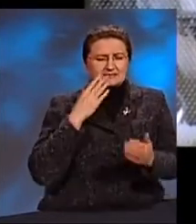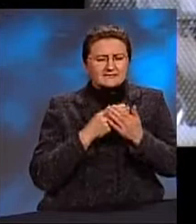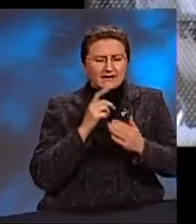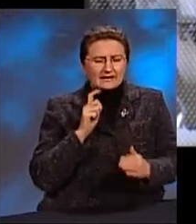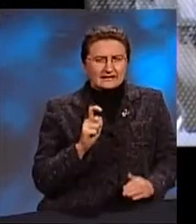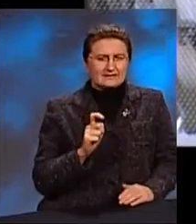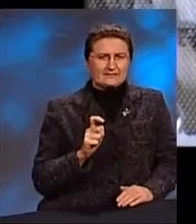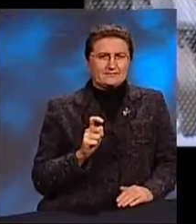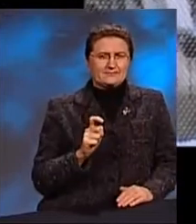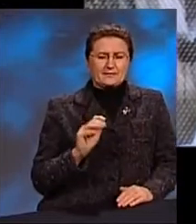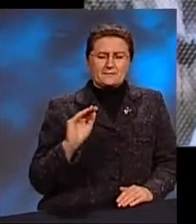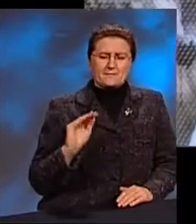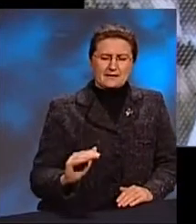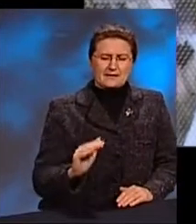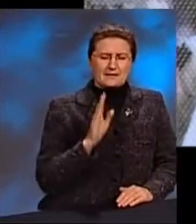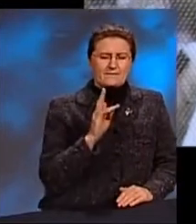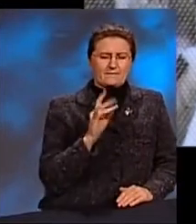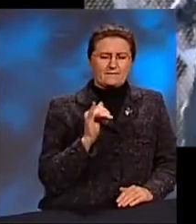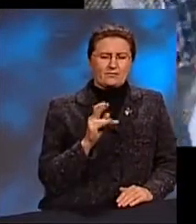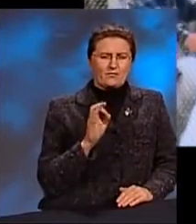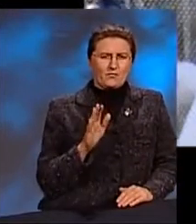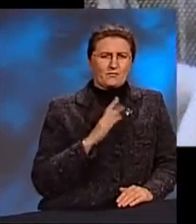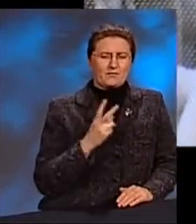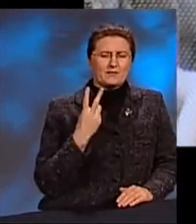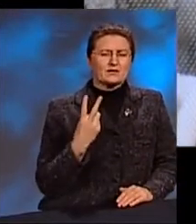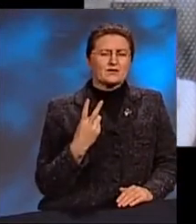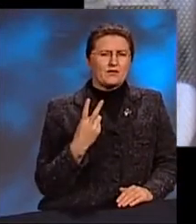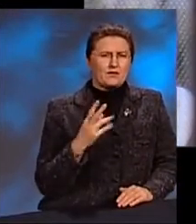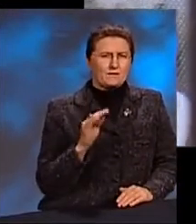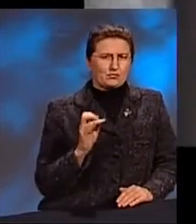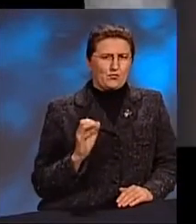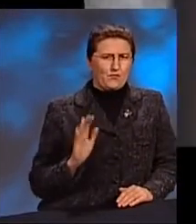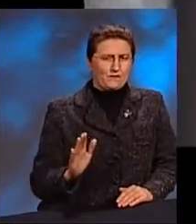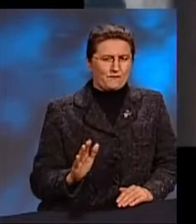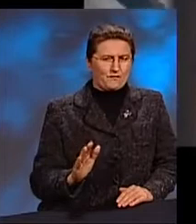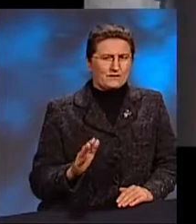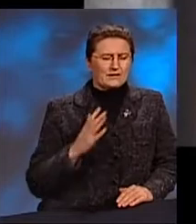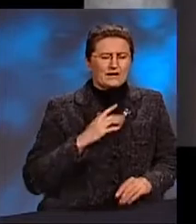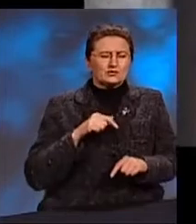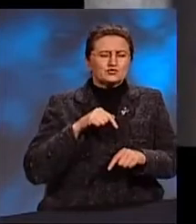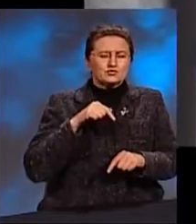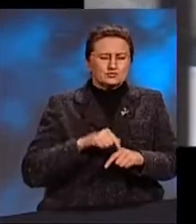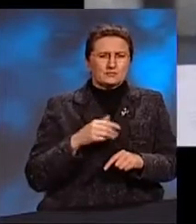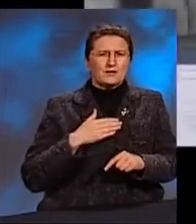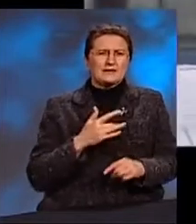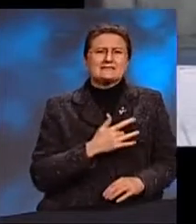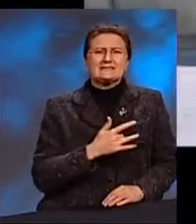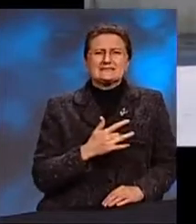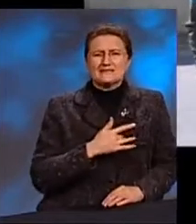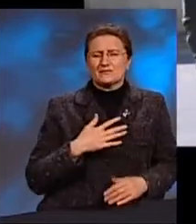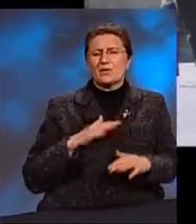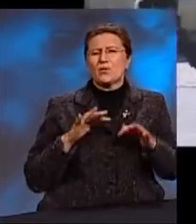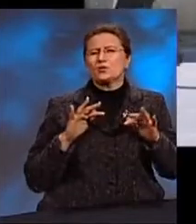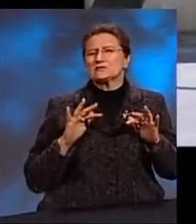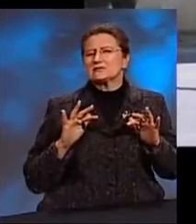маленьких внуков. У их было два, двое в то время. Я чувствовала, что сердце у меня так устало,